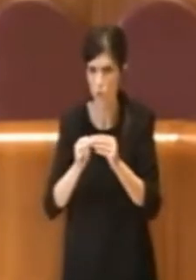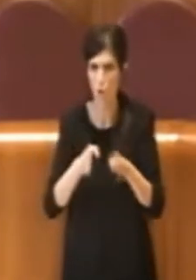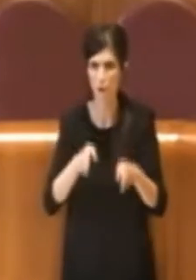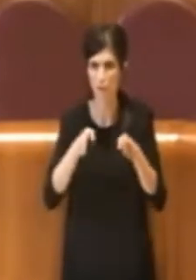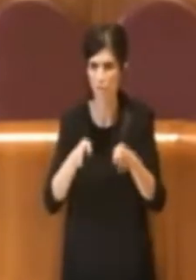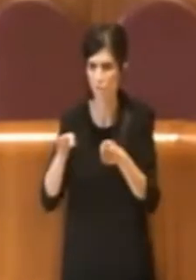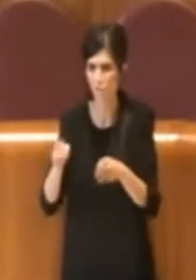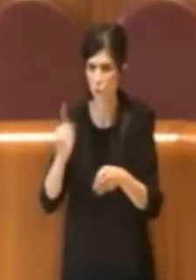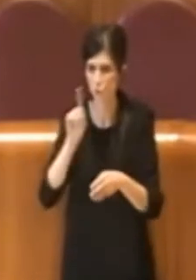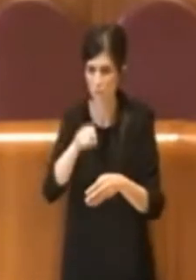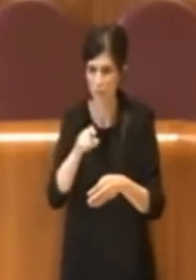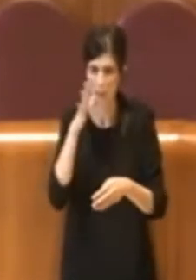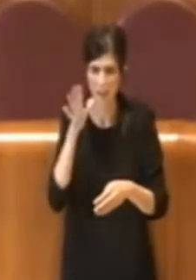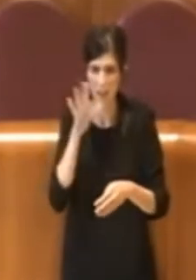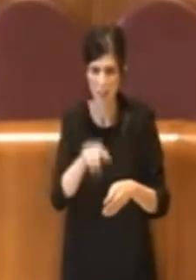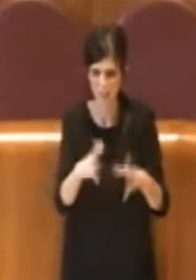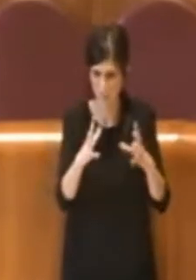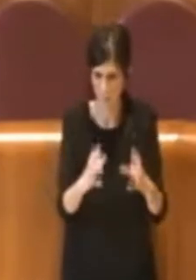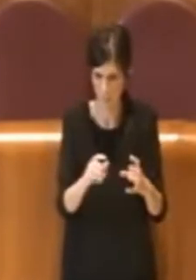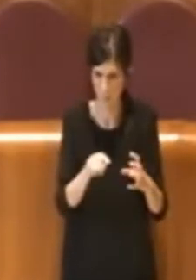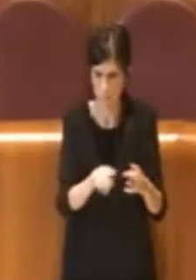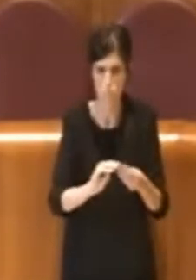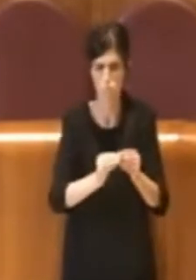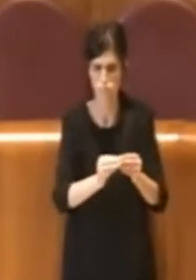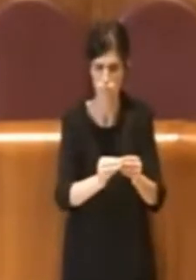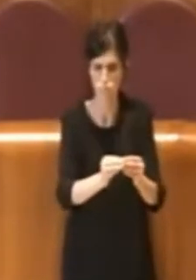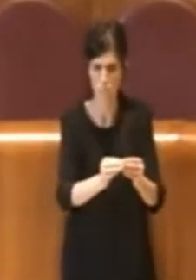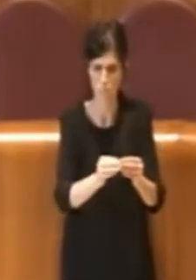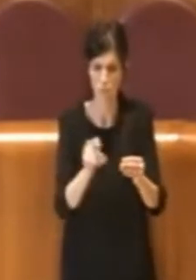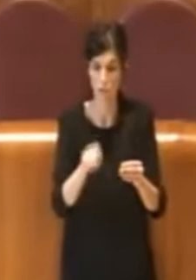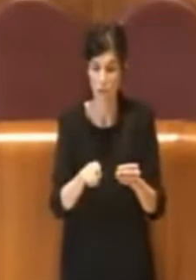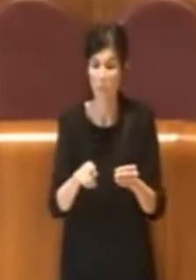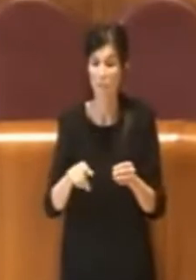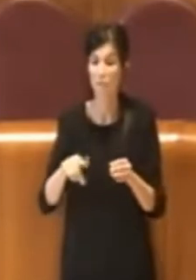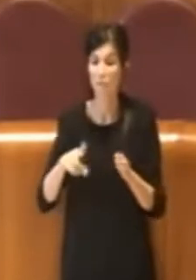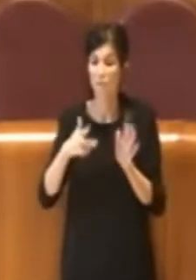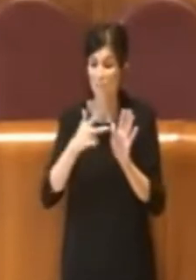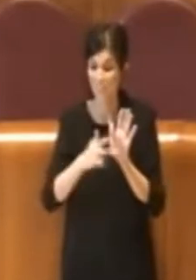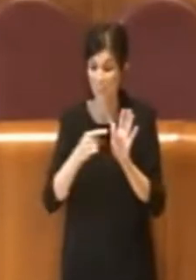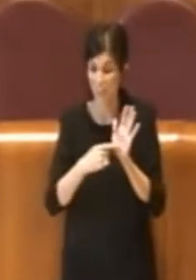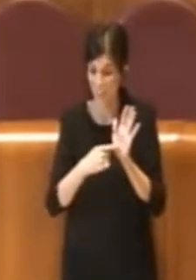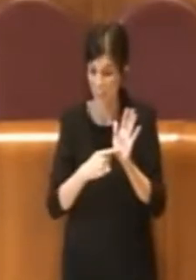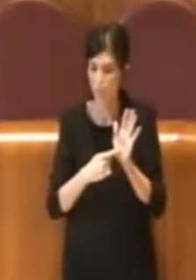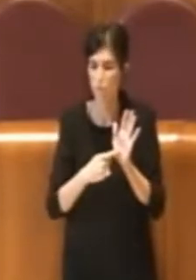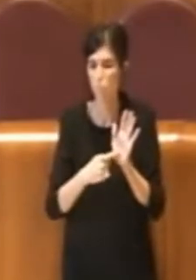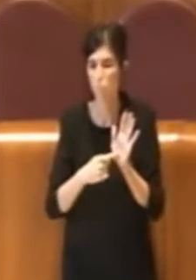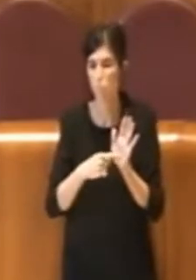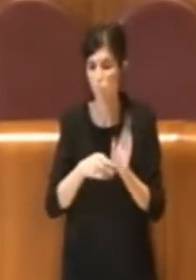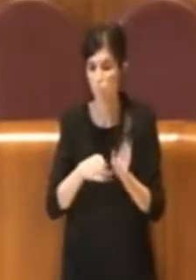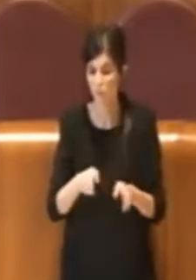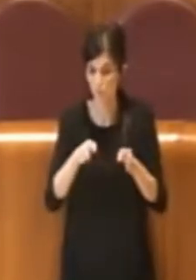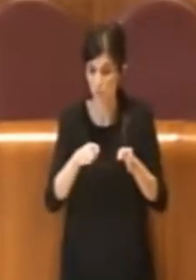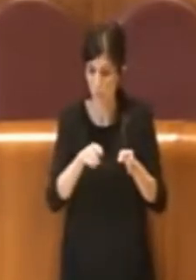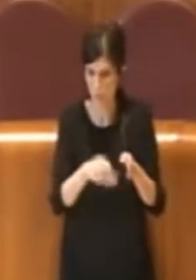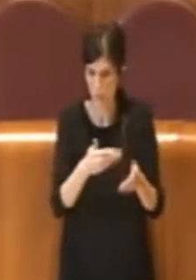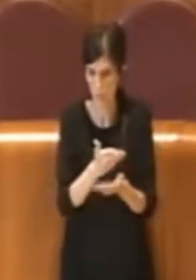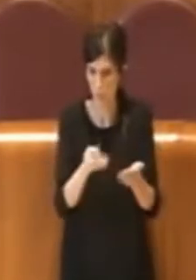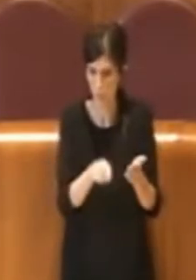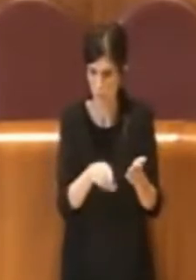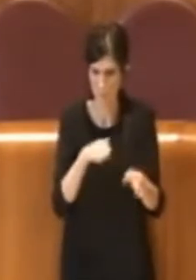danneggiate. Poi per il punto numero tre è evidente che sia la fontanella pubbia che